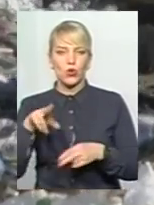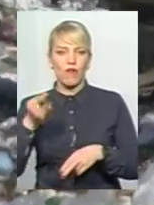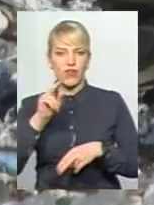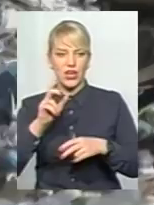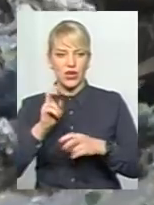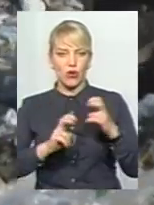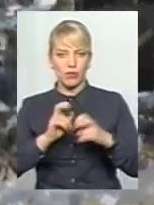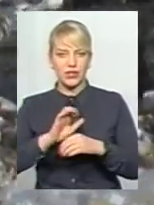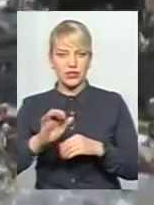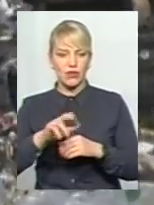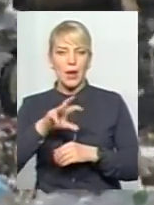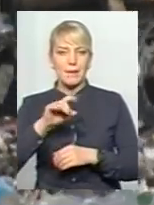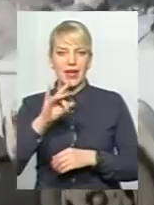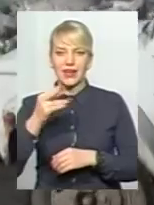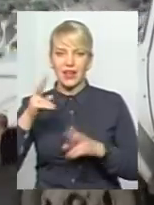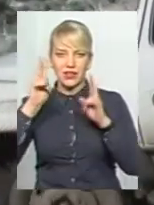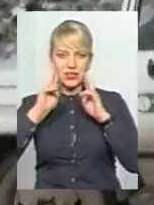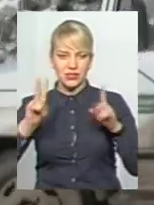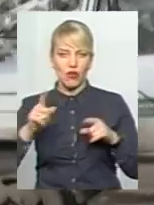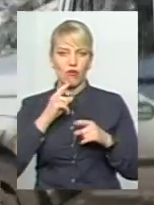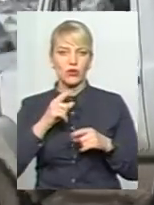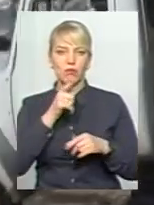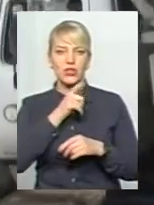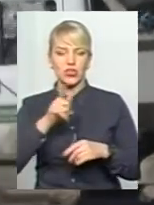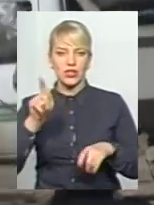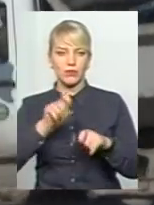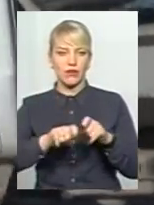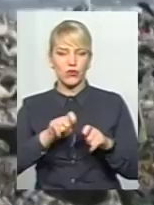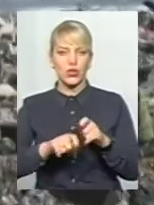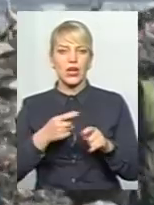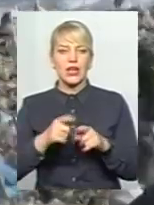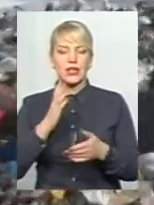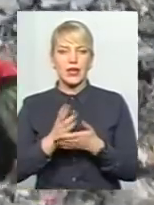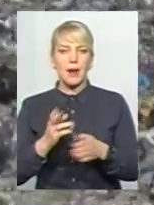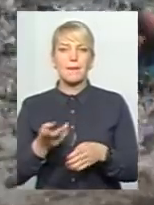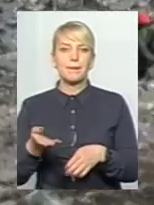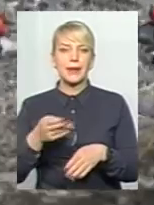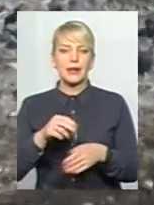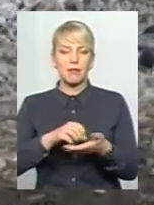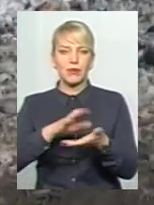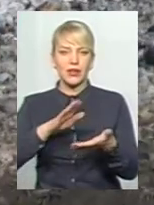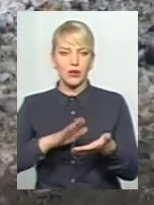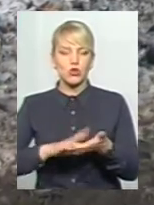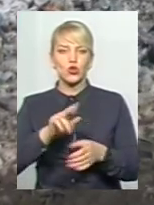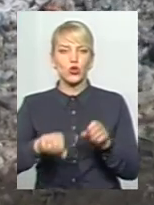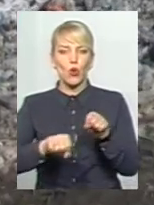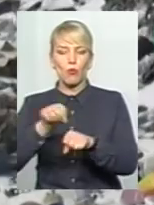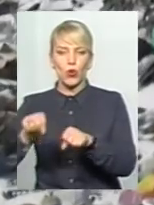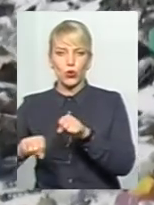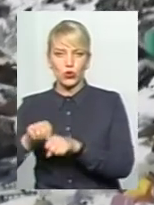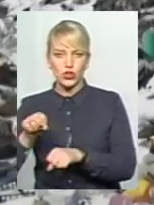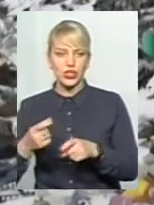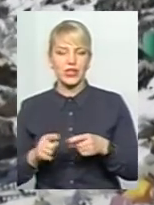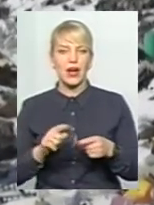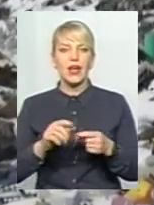знають. В обласній держекоінспекції кажуть, під час перевірок регулярно виносять приписи щодо порушення правил експлуатації полігону. Найбільша